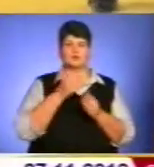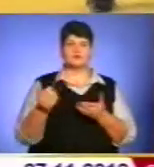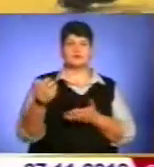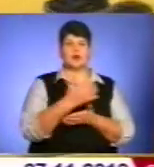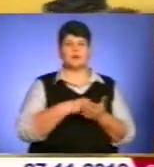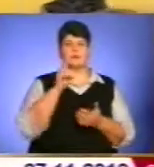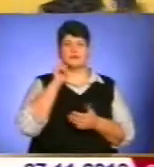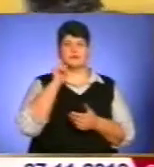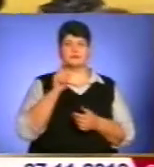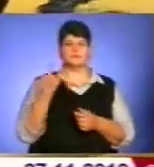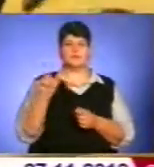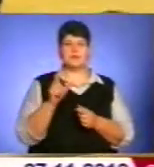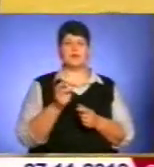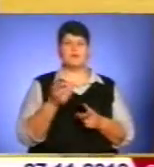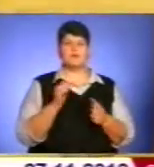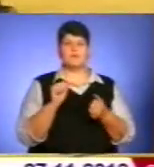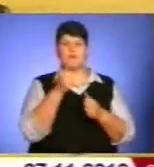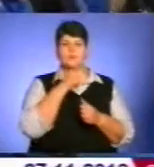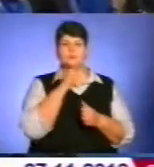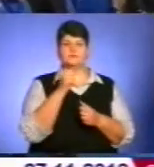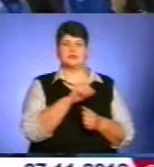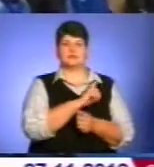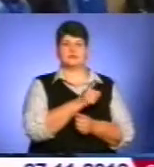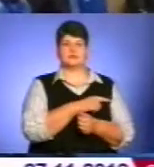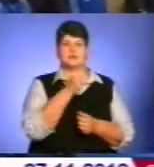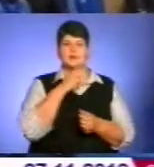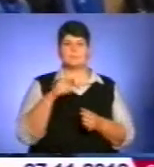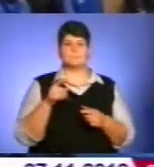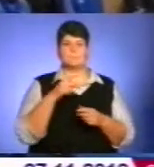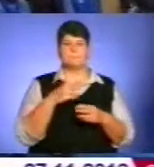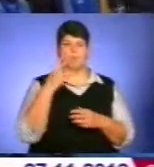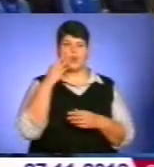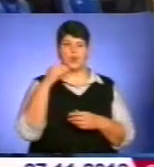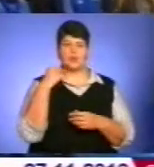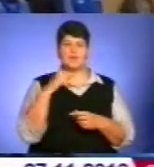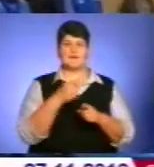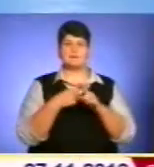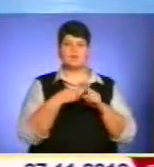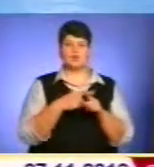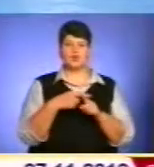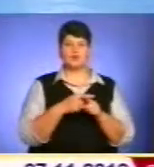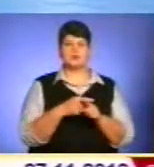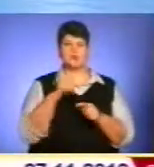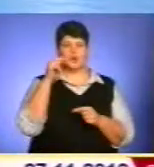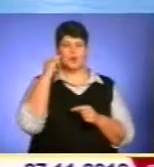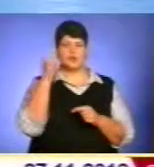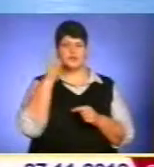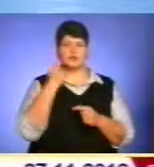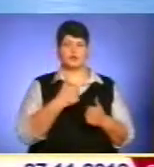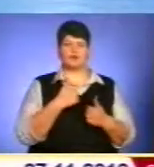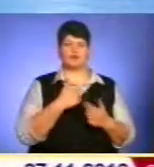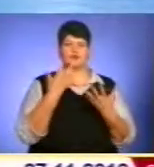Помірятися з силою приїжджають з Молдови, Білорусі та Росії. А наступного року організатори хочуть залучити спортсменів з країн